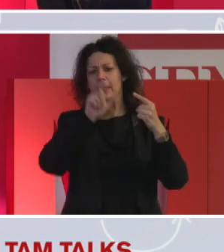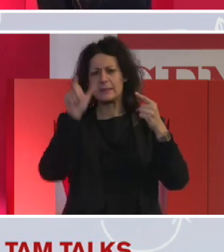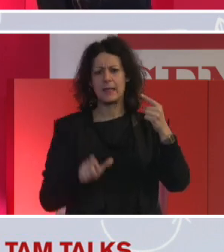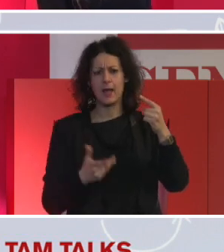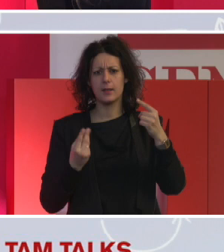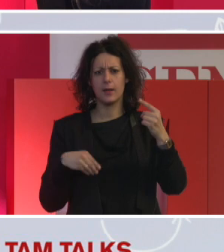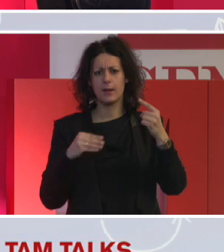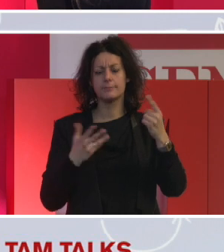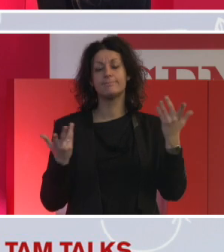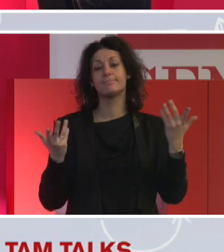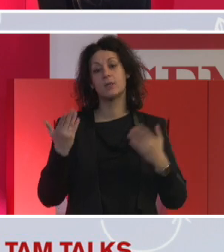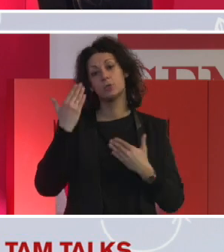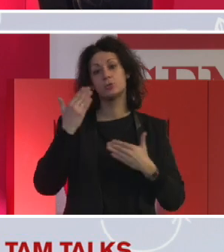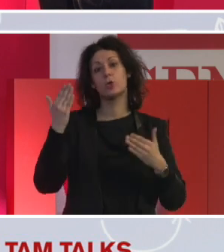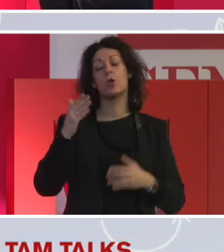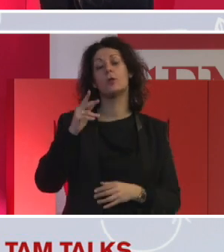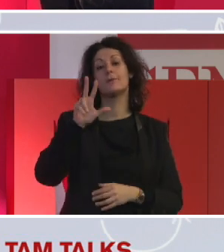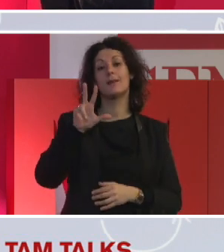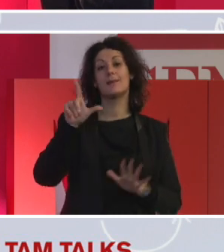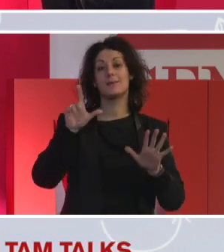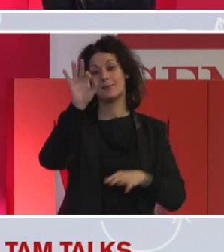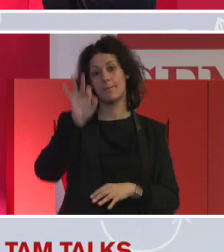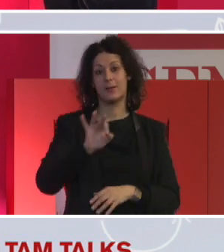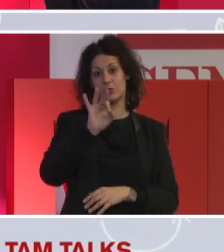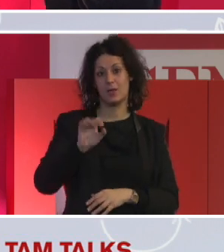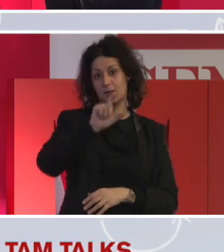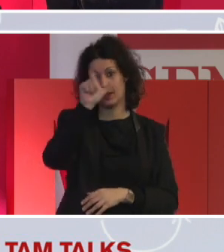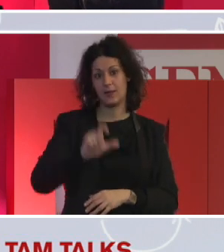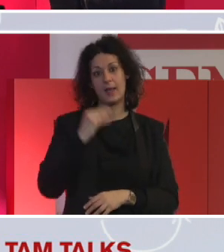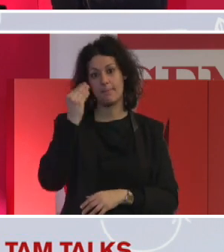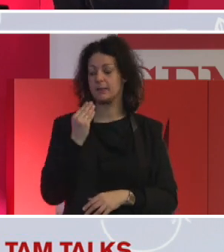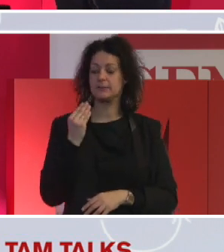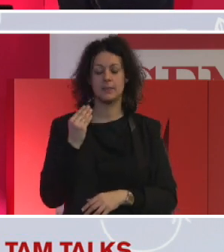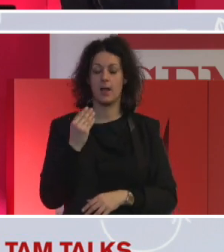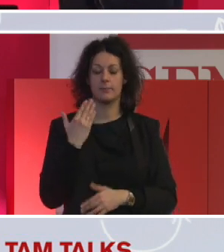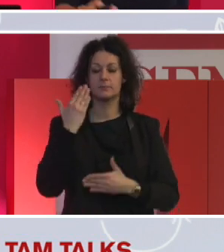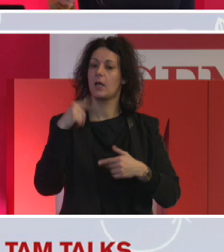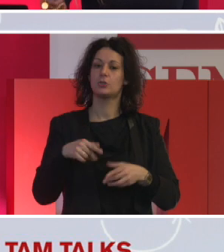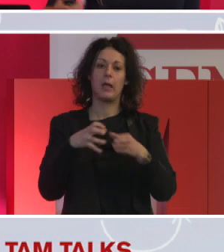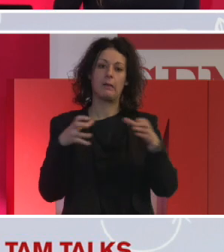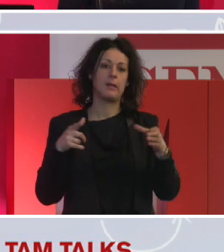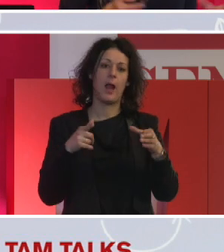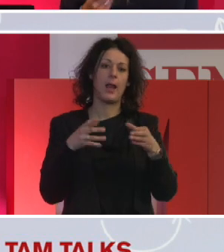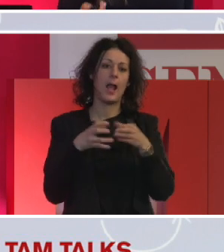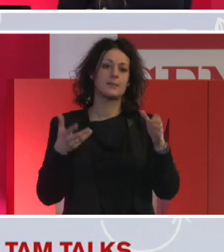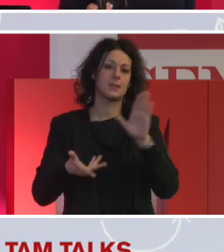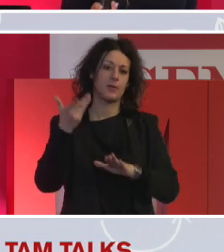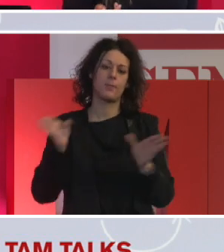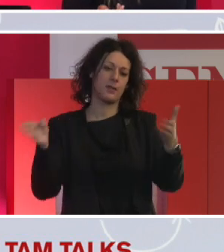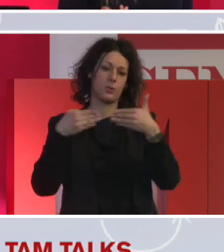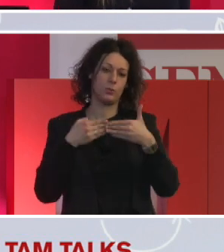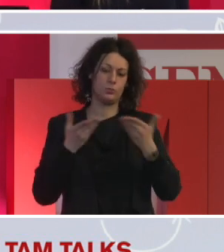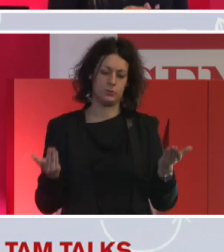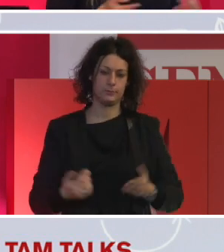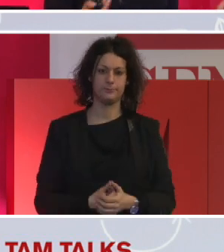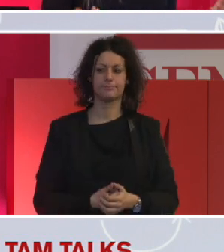37% dei millennials in Italia ritiene che le aziende siano aperte, nei confronti della diversità, ma abbiamo visto ora, sicuramente questo dato